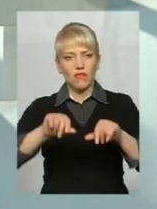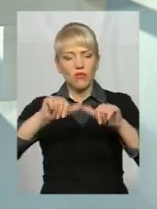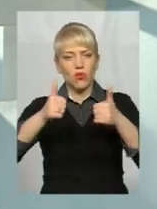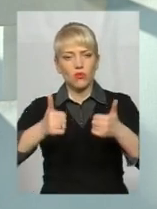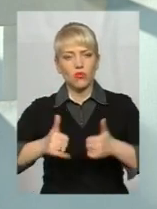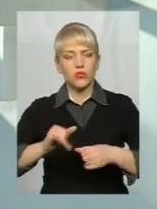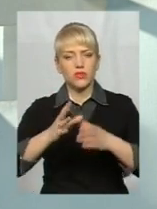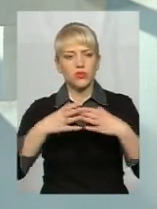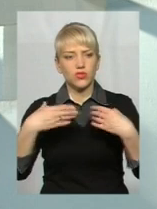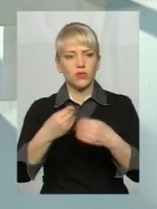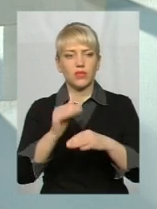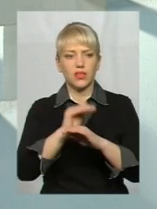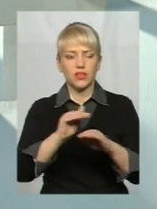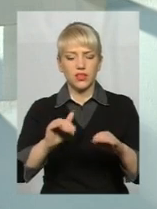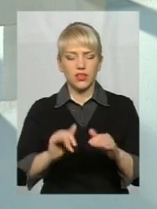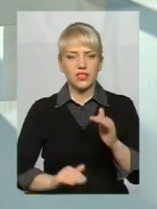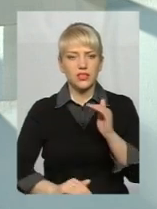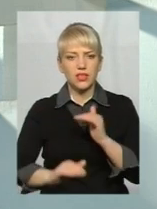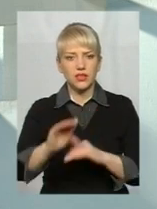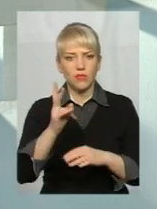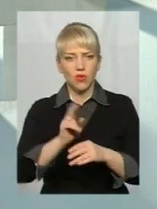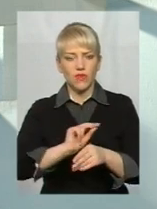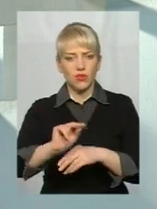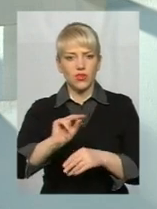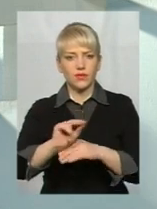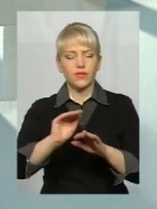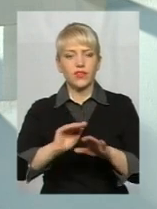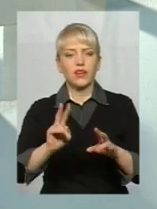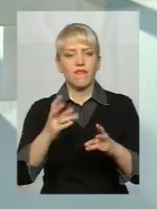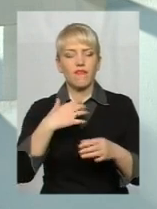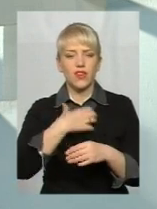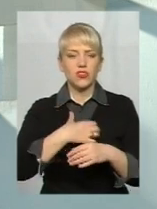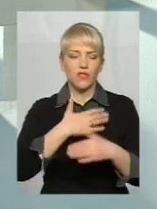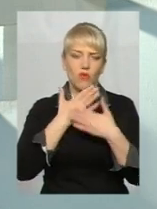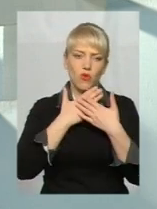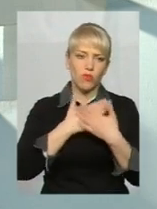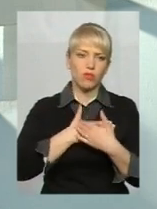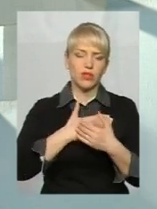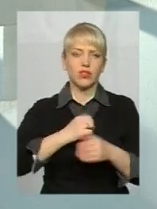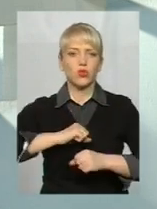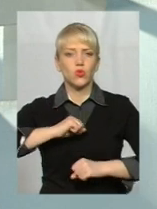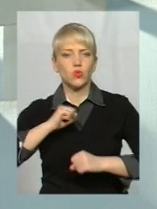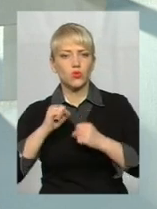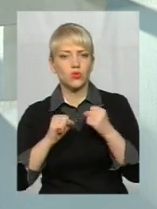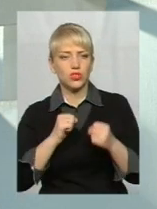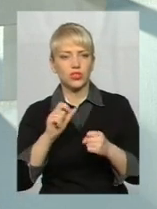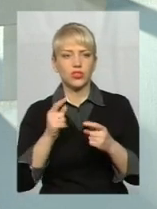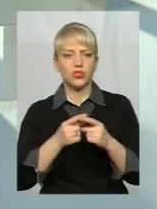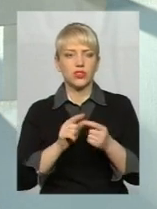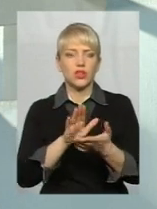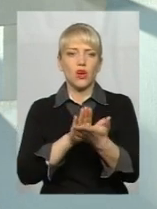Теж батьки повинні з самого дитинства розказувати дітям про те, як важливо любити, як важливо дружити, що оці